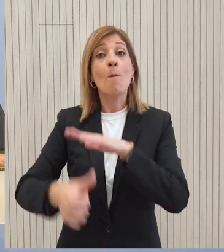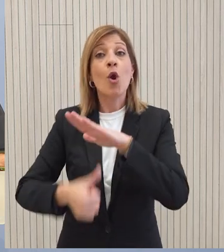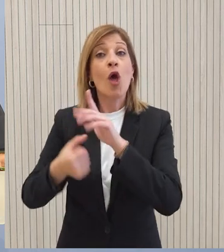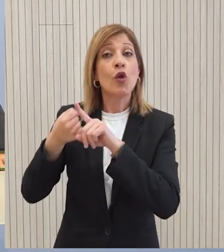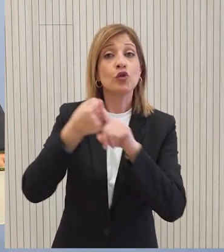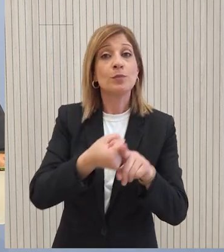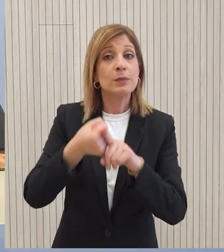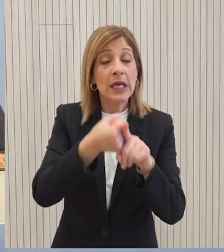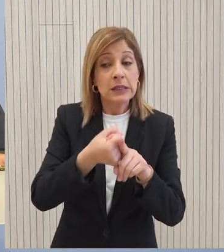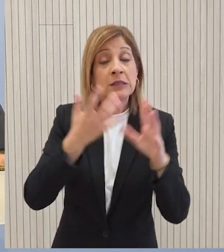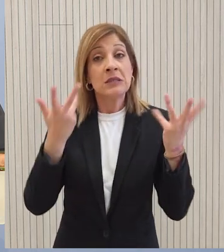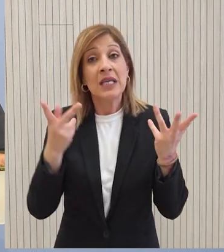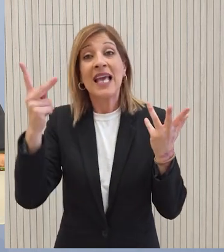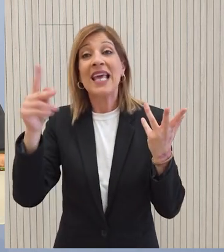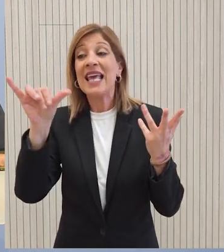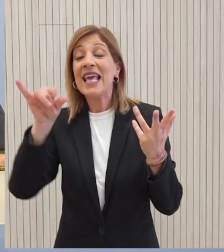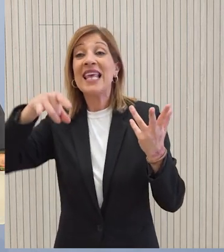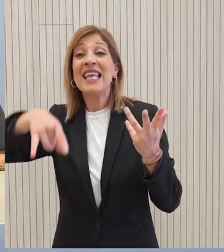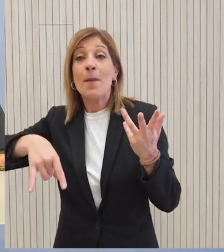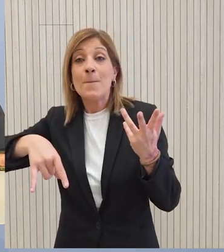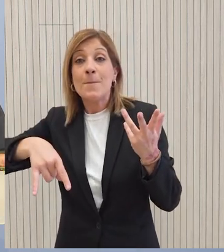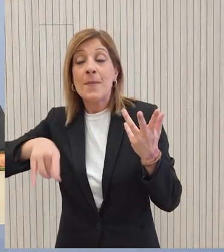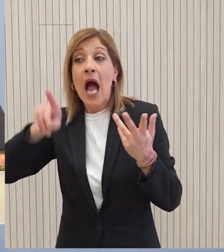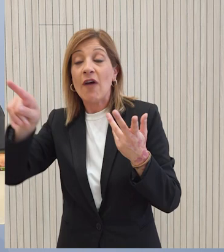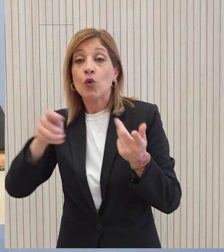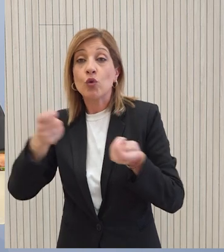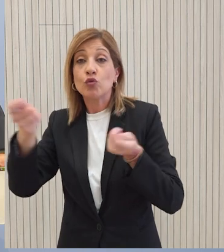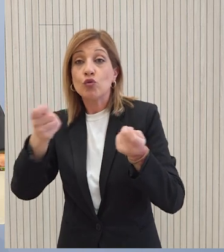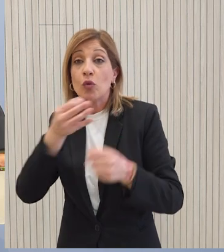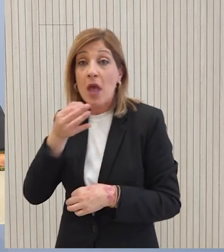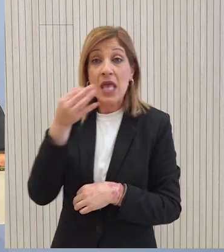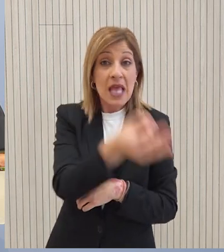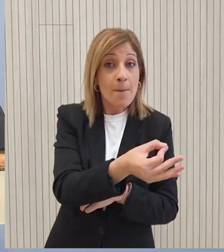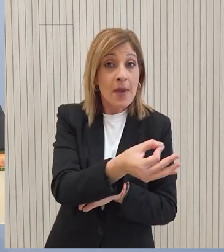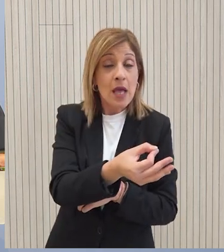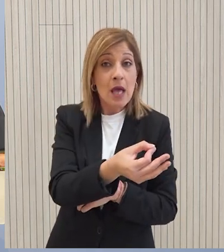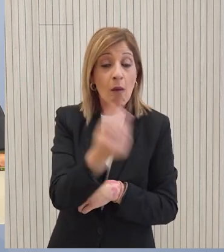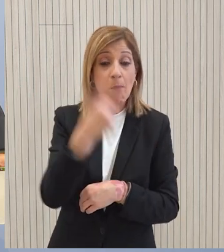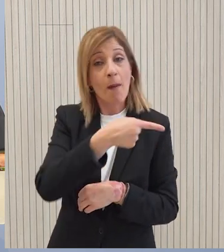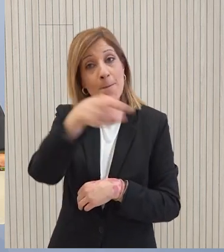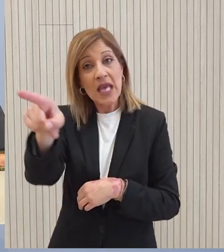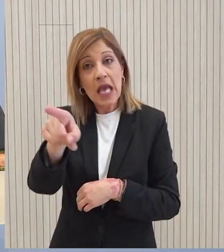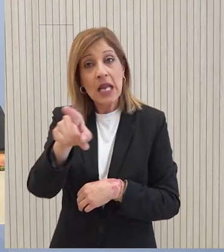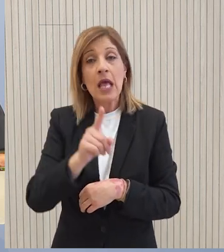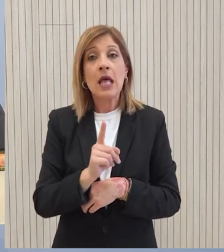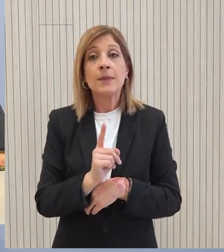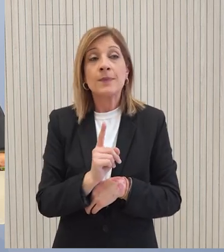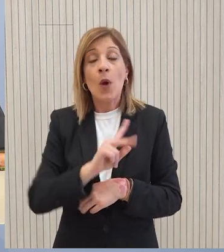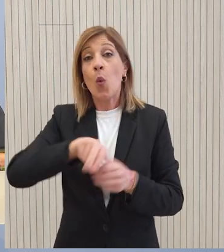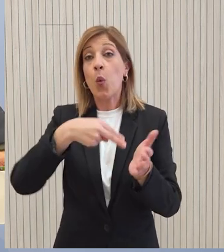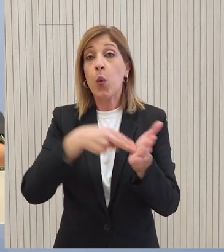αν ο διοικητής της ΚΙΠ έδωσε οδηγίες στο συγκεκριμένο πρόσωπο να διαδραματίσει το ρόλο που διαδραματίσε